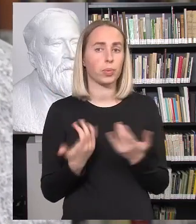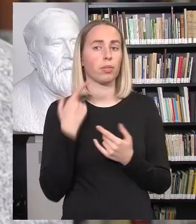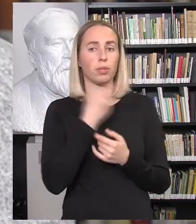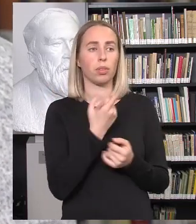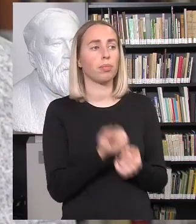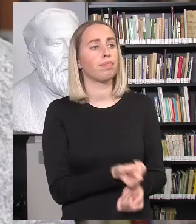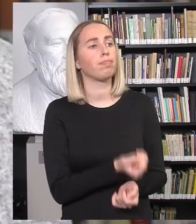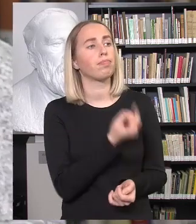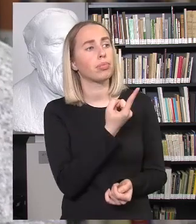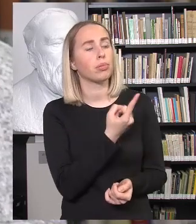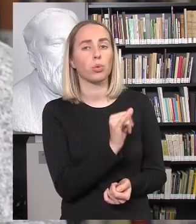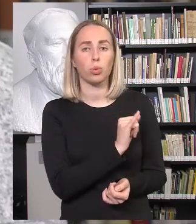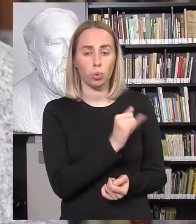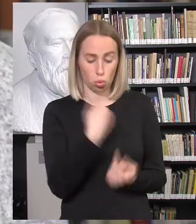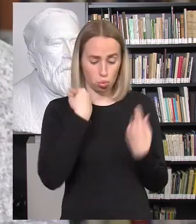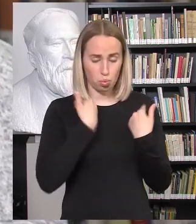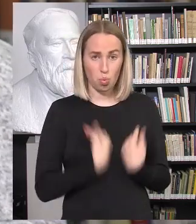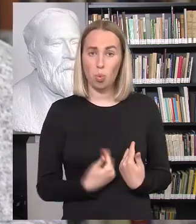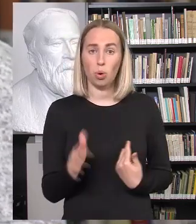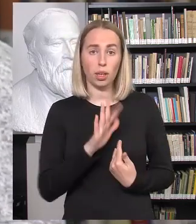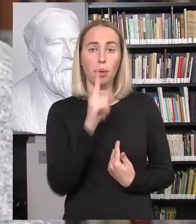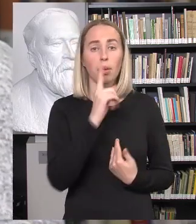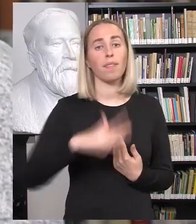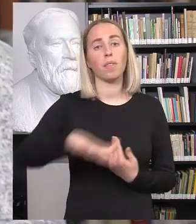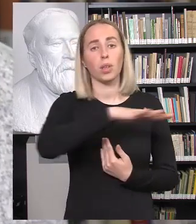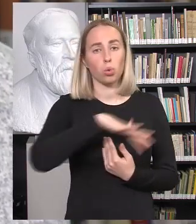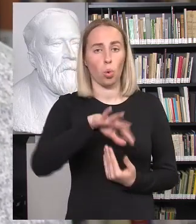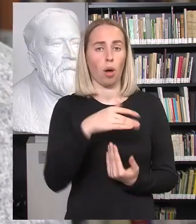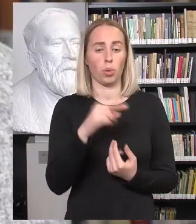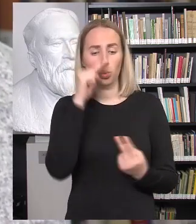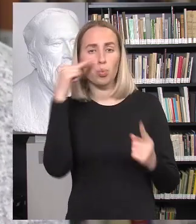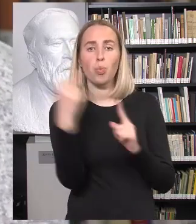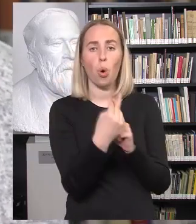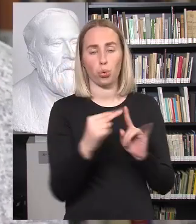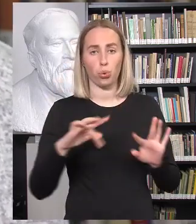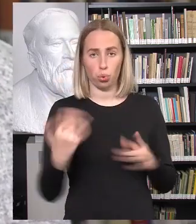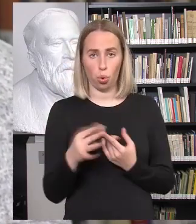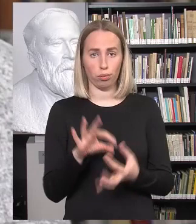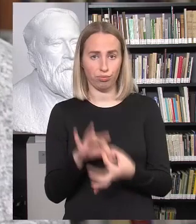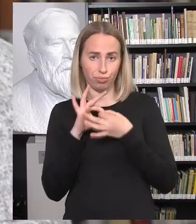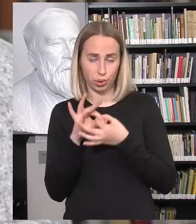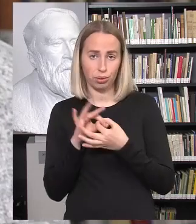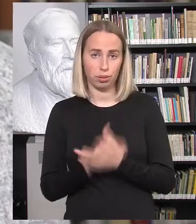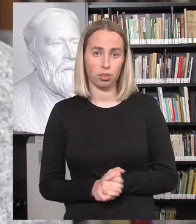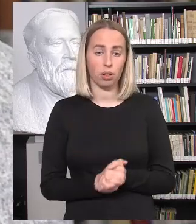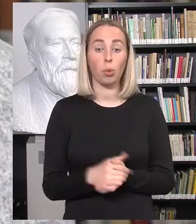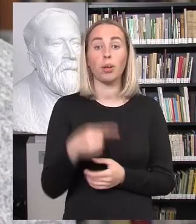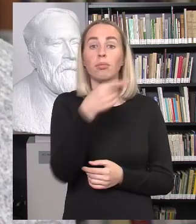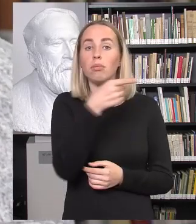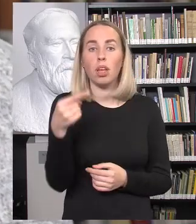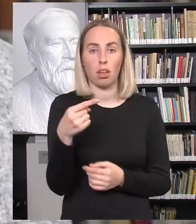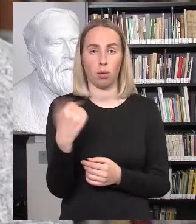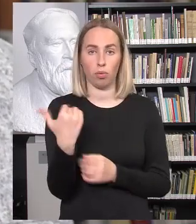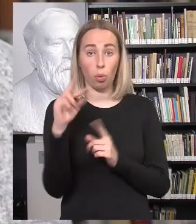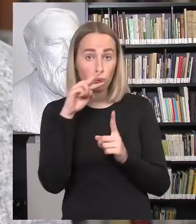grinai nei iš pačio žmogaus, bet iš visuomenės požiūrė. Ir tiesiog net ne neigiamo požiūrė, kaip